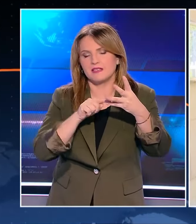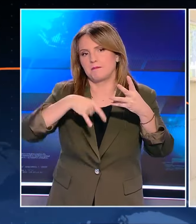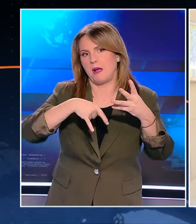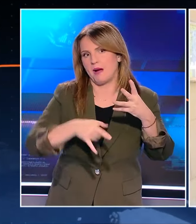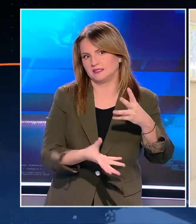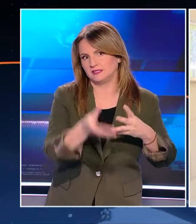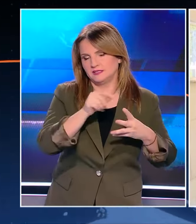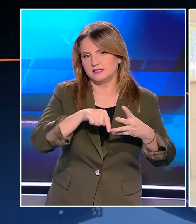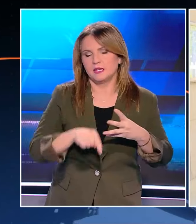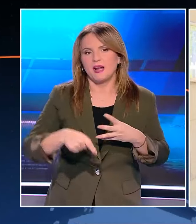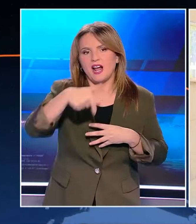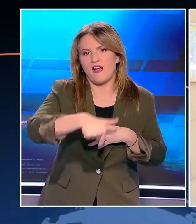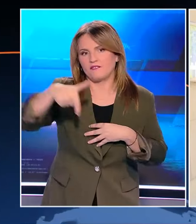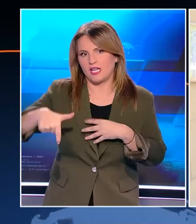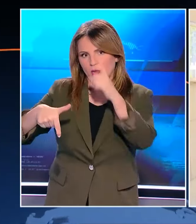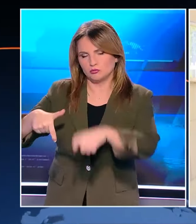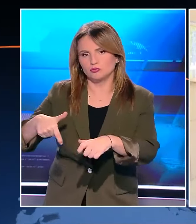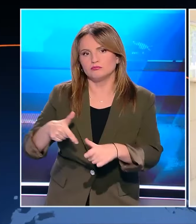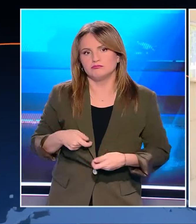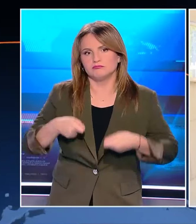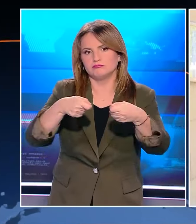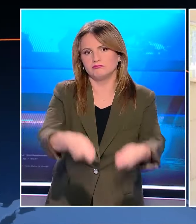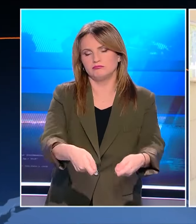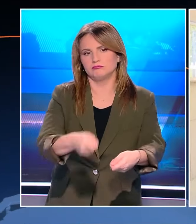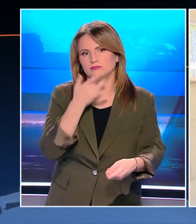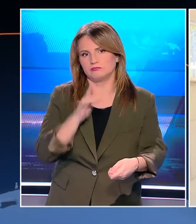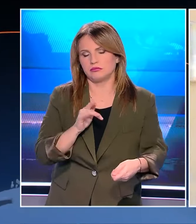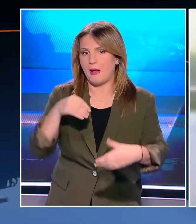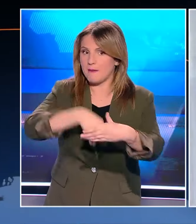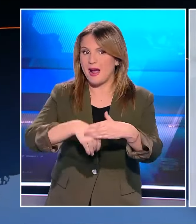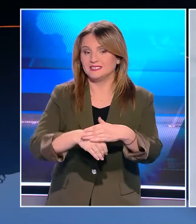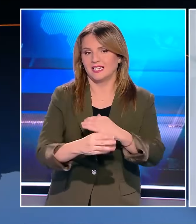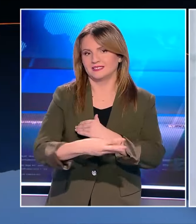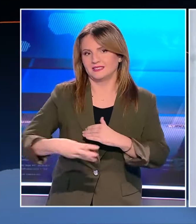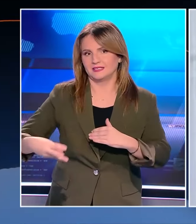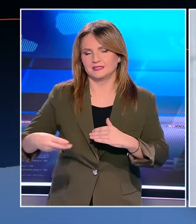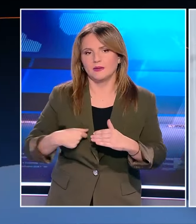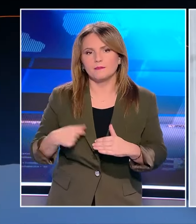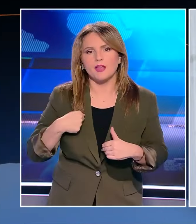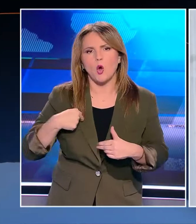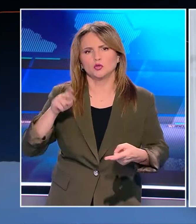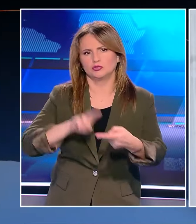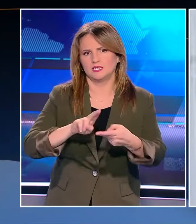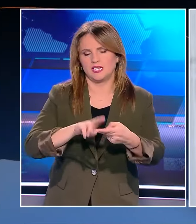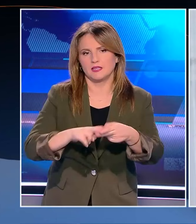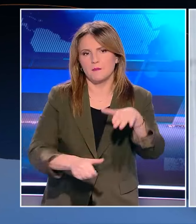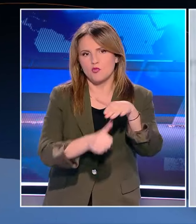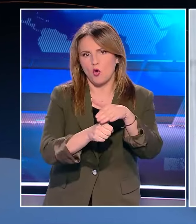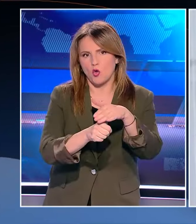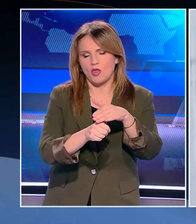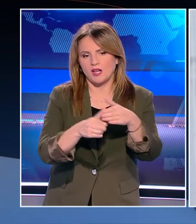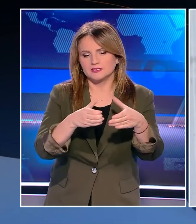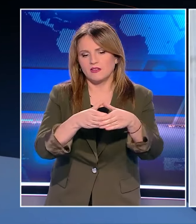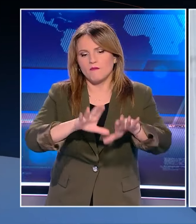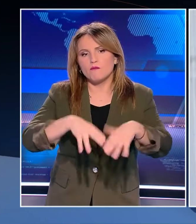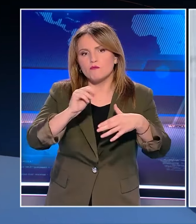Γιώργος Γαβρήλος παρέδωσε καθήκοντα κοινοβουλευτικού εκπροσώπου Μένοντας για την ώρα εντός ΣΥΡΙΖΑ Συνάντησα τον πρόεδρο της κοινοβουλευτικής ομάδας του